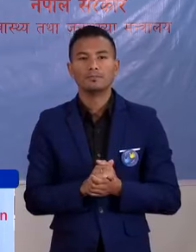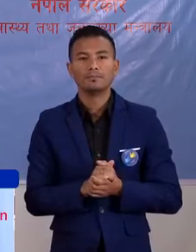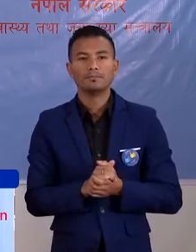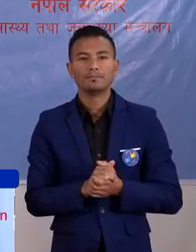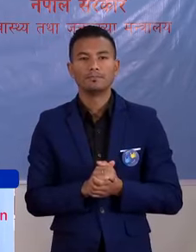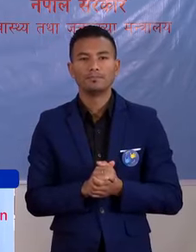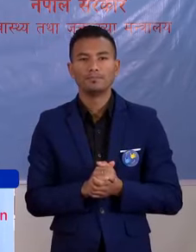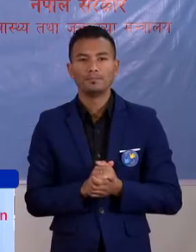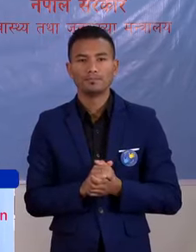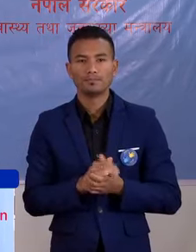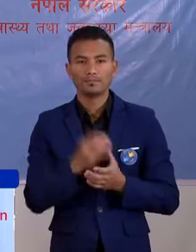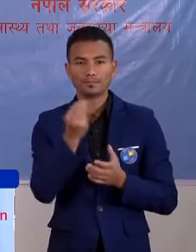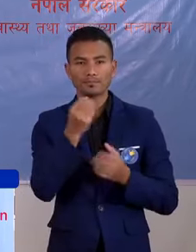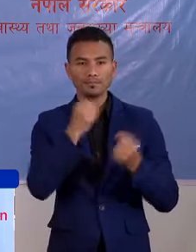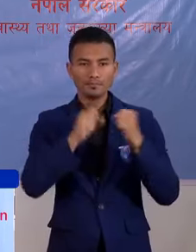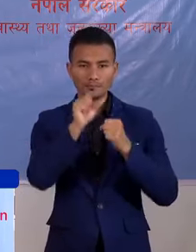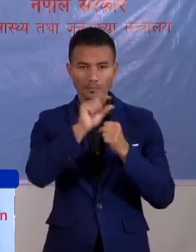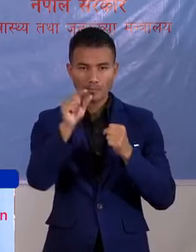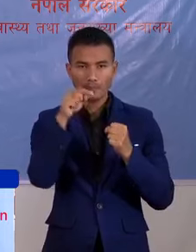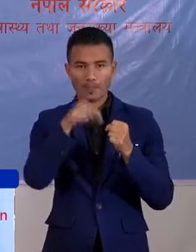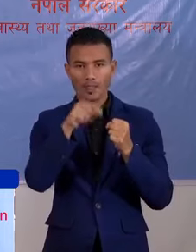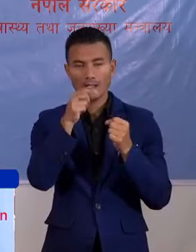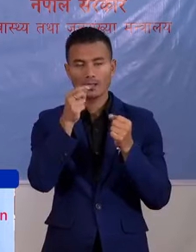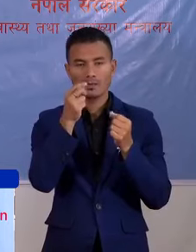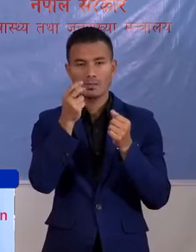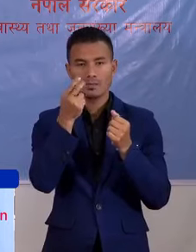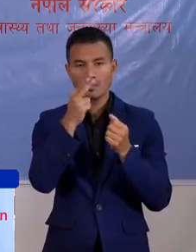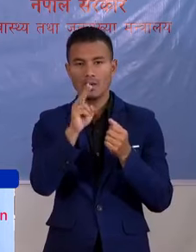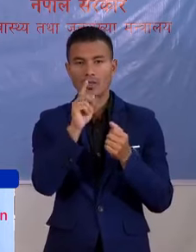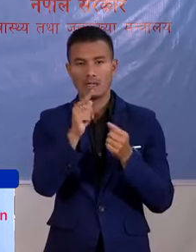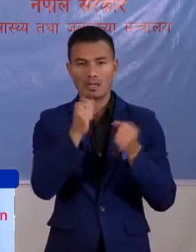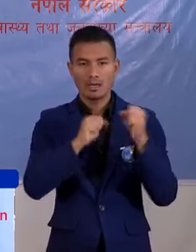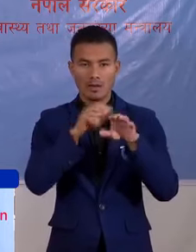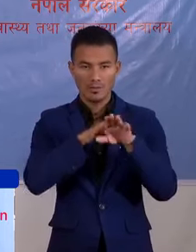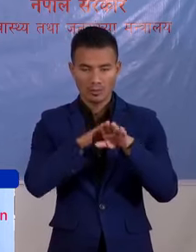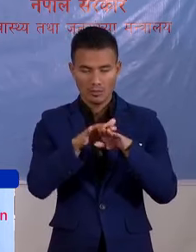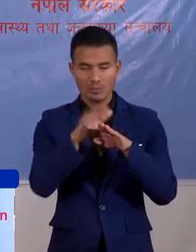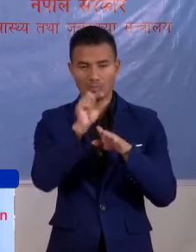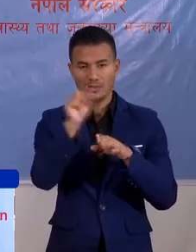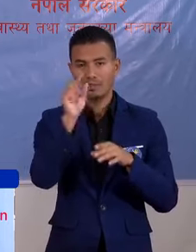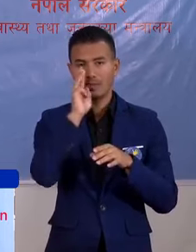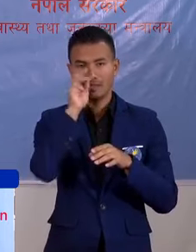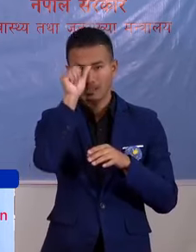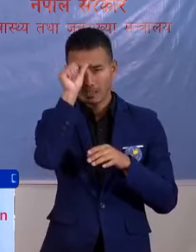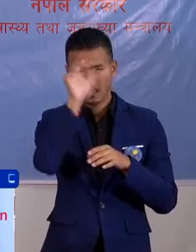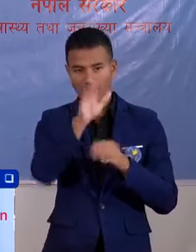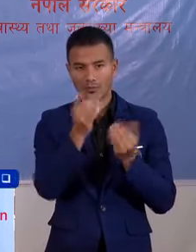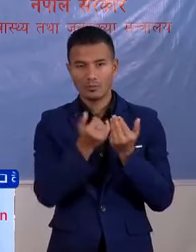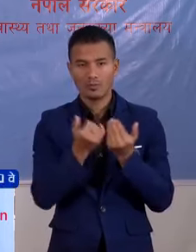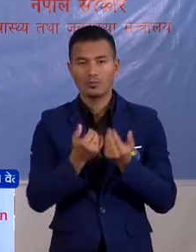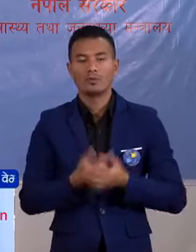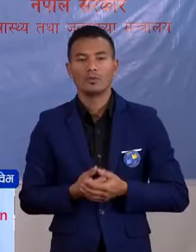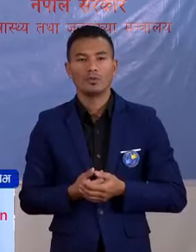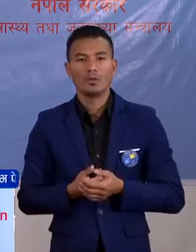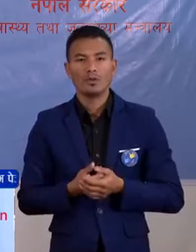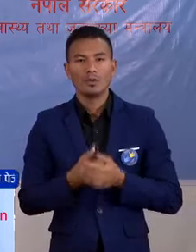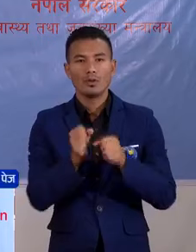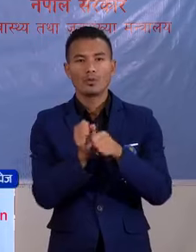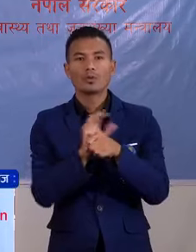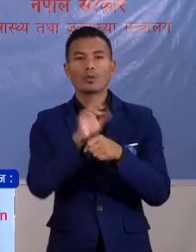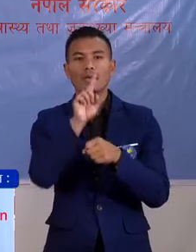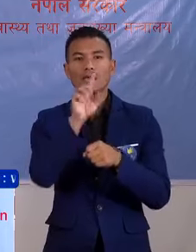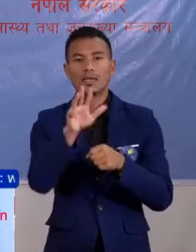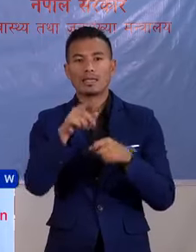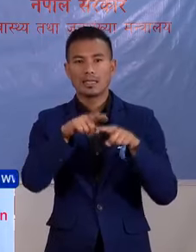केही किर्याकलाप हरू आज बयेका थब किर्याकलाप हरूको बारे मां जानकारी गरून साहां छो। COVID